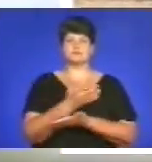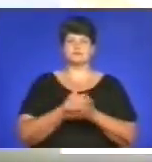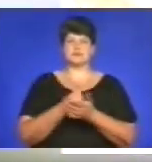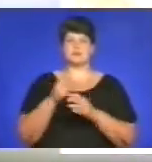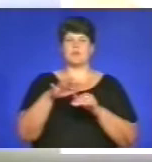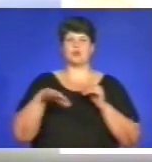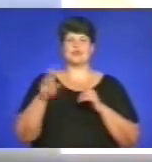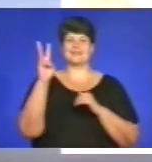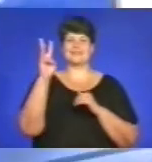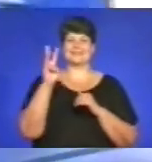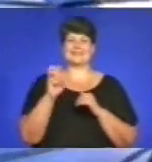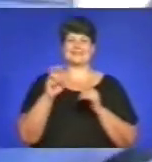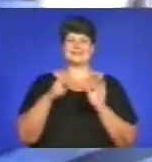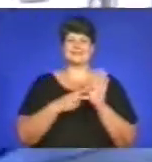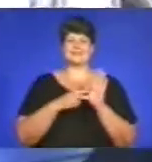307 тисяч гектарів.